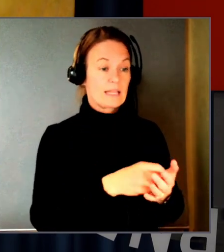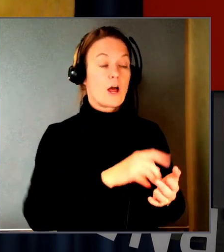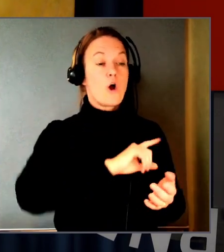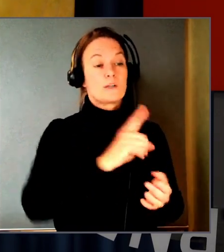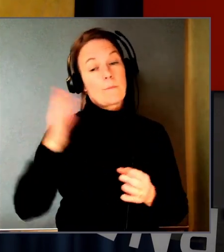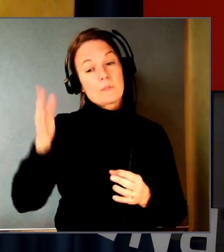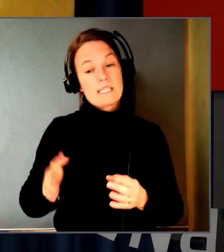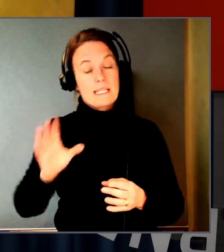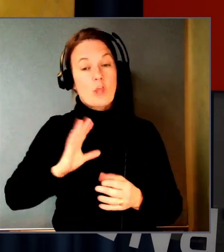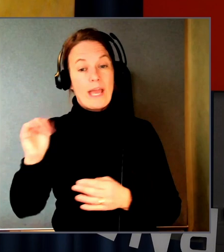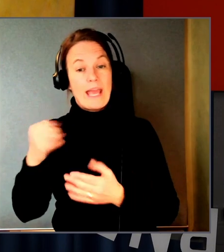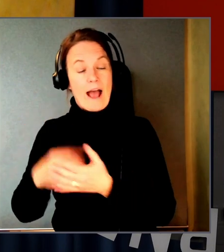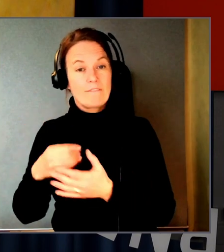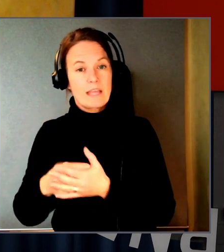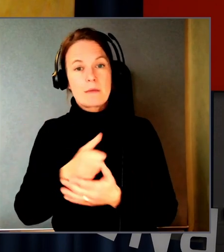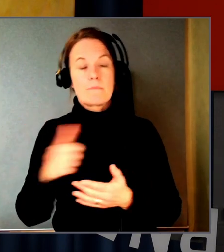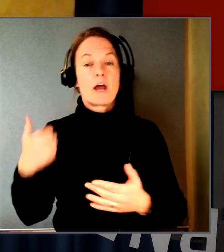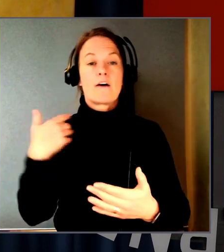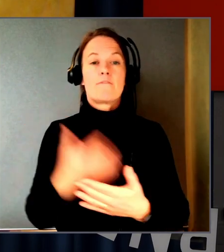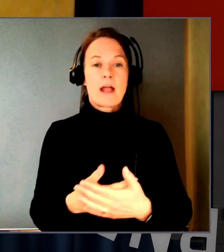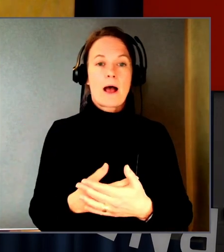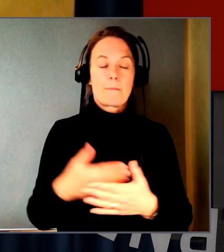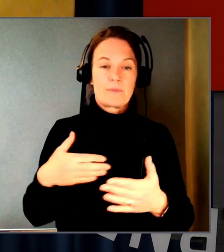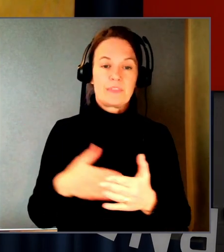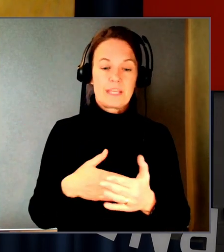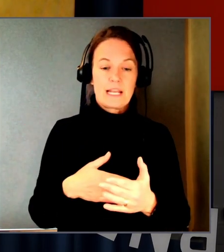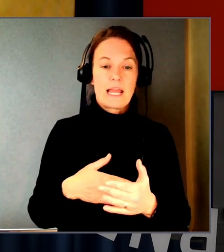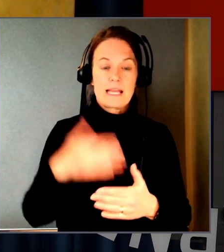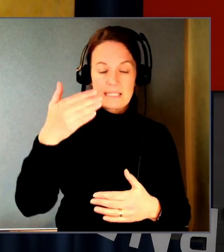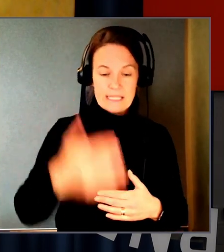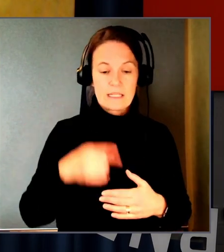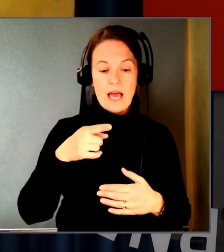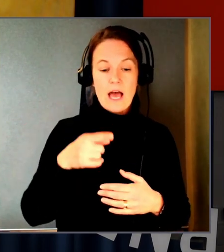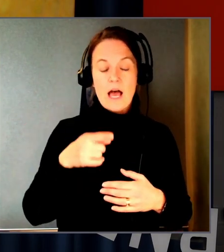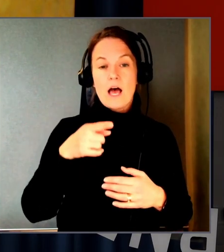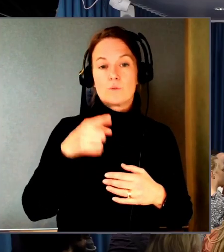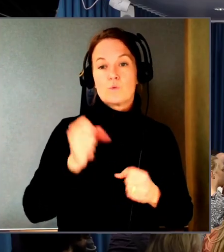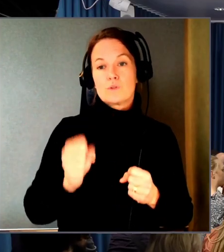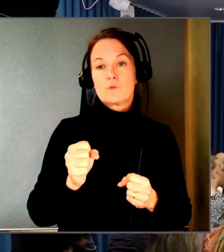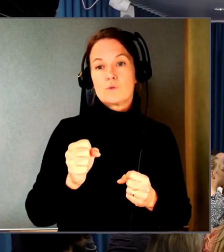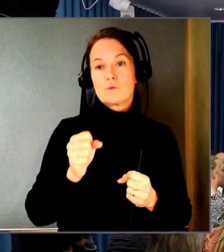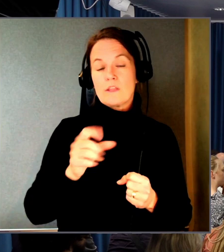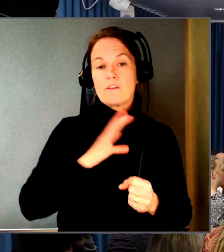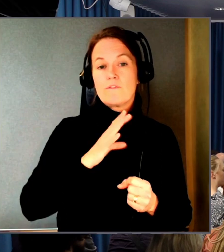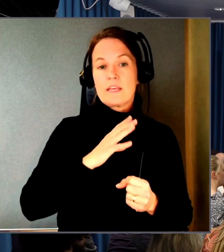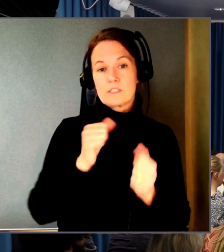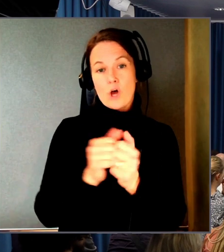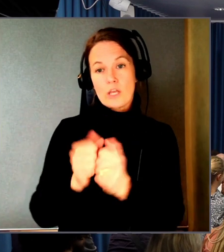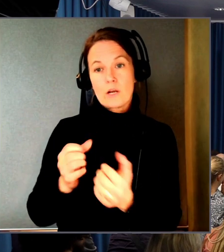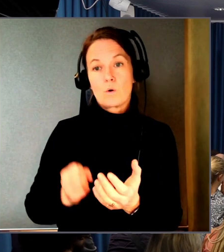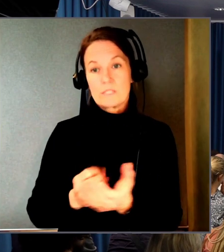sidan. Bara man kommer till en sajt där det är avsett att sälja produkter och du ska köpa dem, då gäller det. Det är min bedömning.